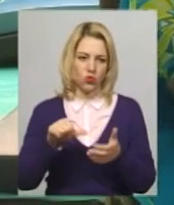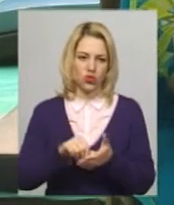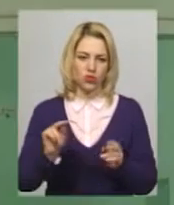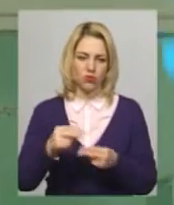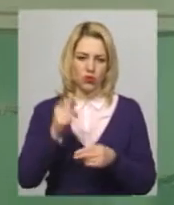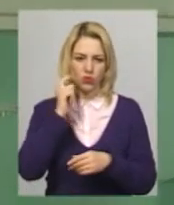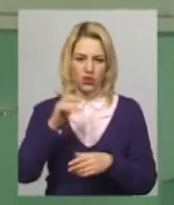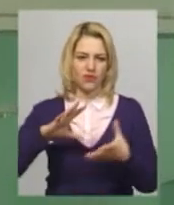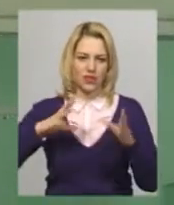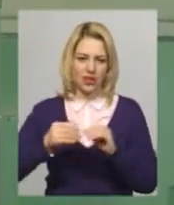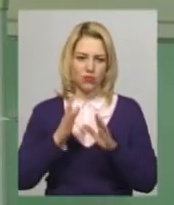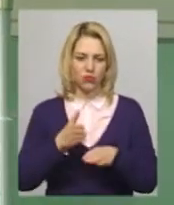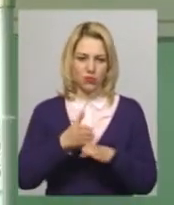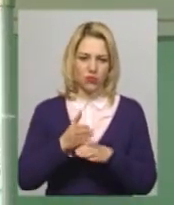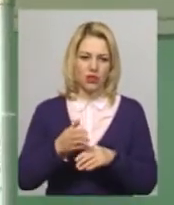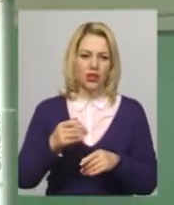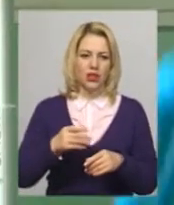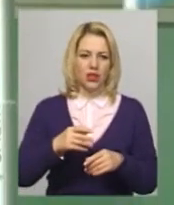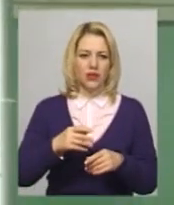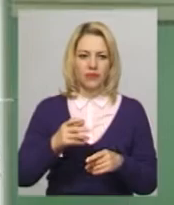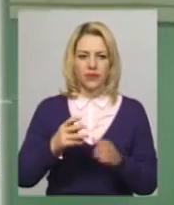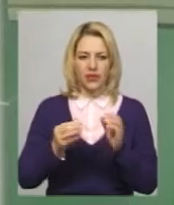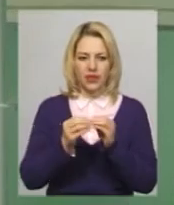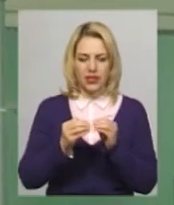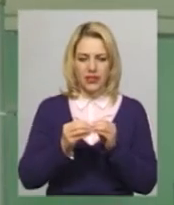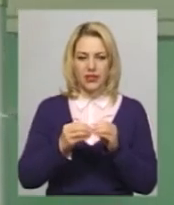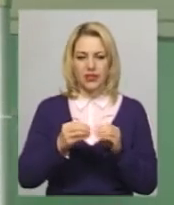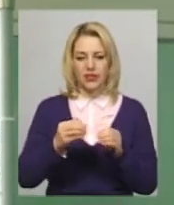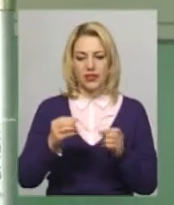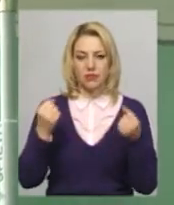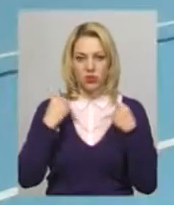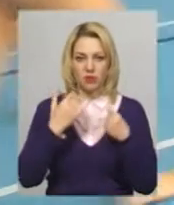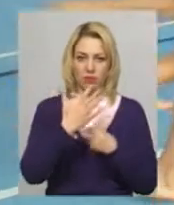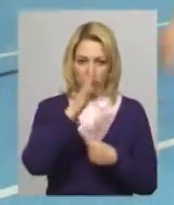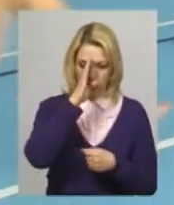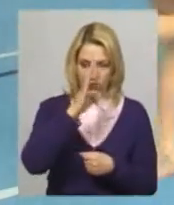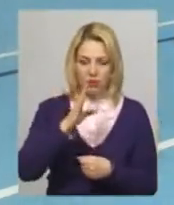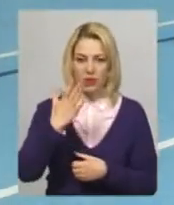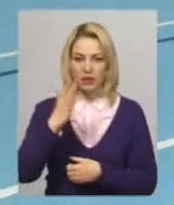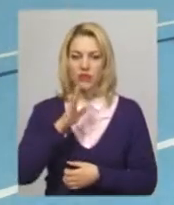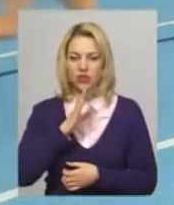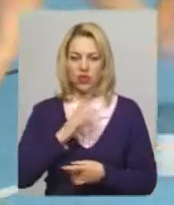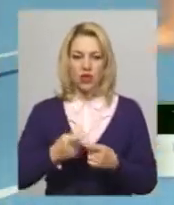Загалом до команди Хмельницької області увійде 10 спортсменів – 5 хлопців та 5 дівчат. На чемпіонат